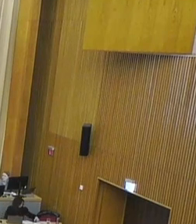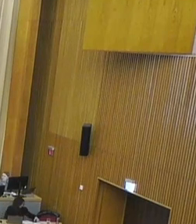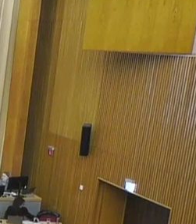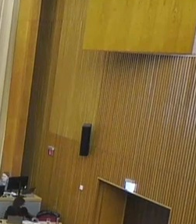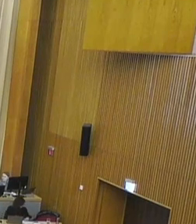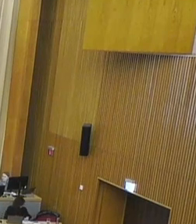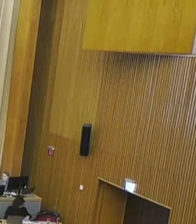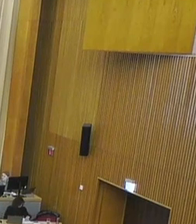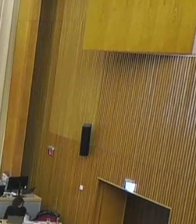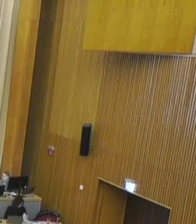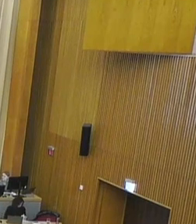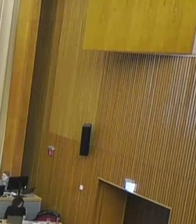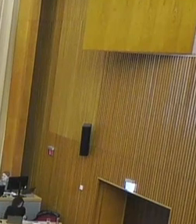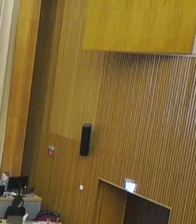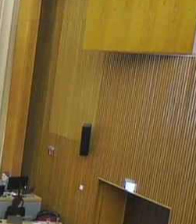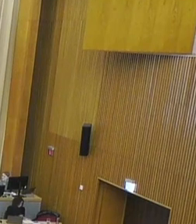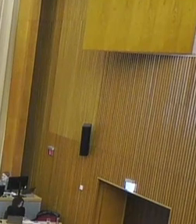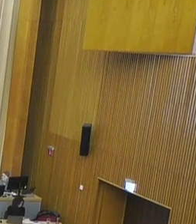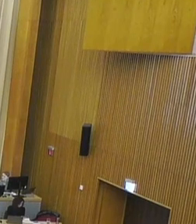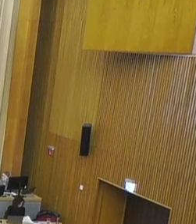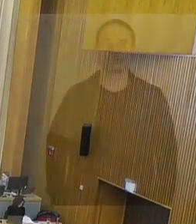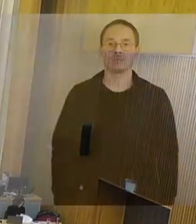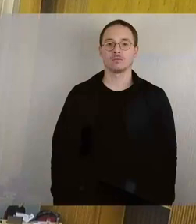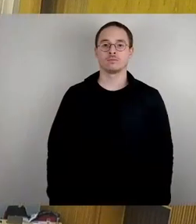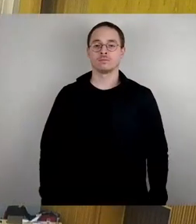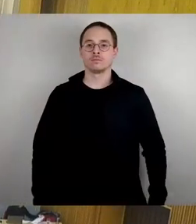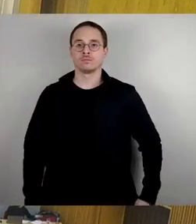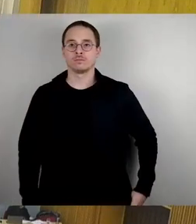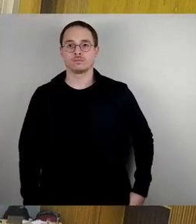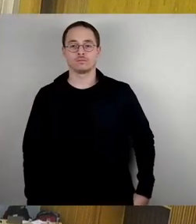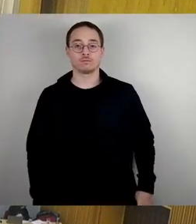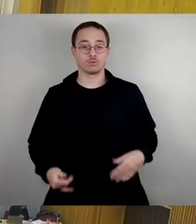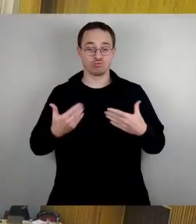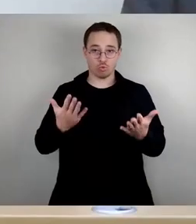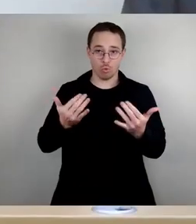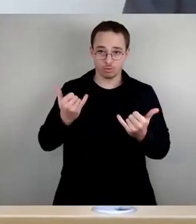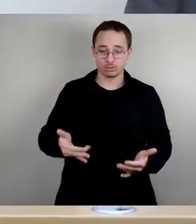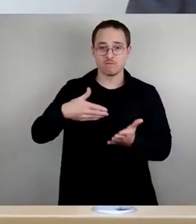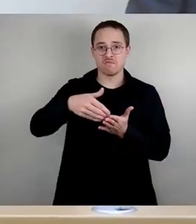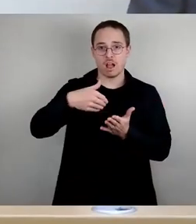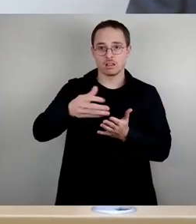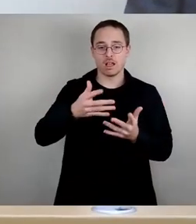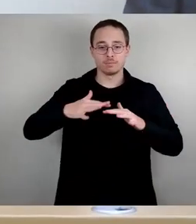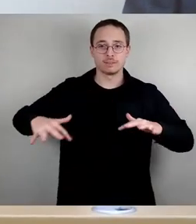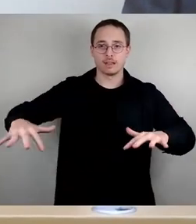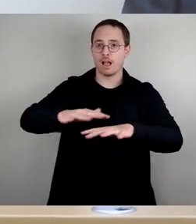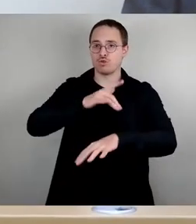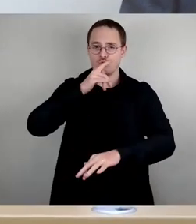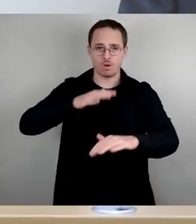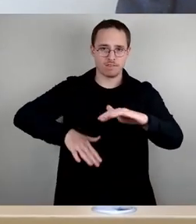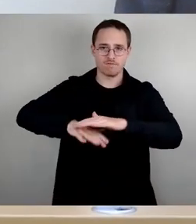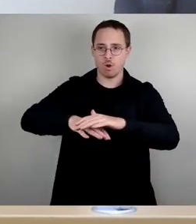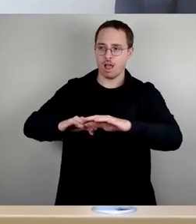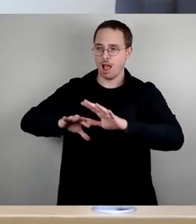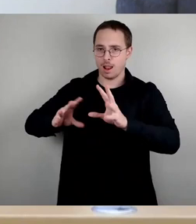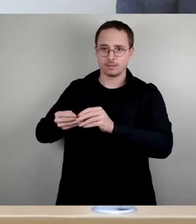Und setzen fort. Wir machen trotzdem mal weiter, auch wenn sich der Saar jetzt nicht so schnell füllt mit dem,